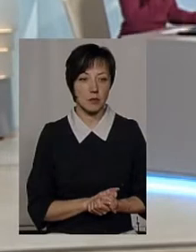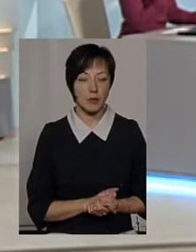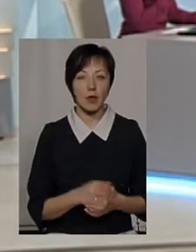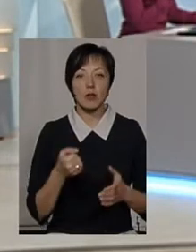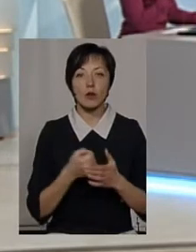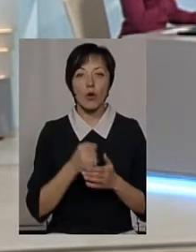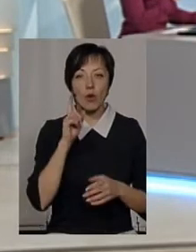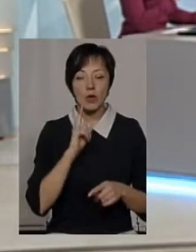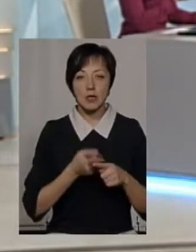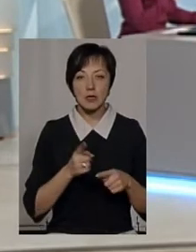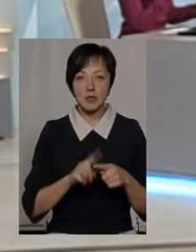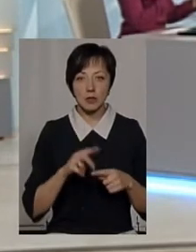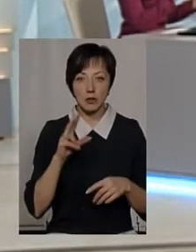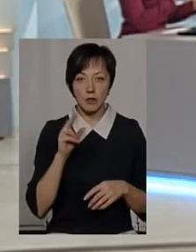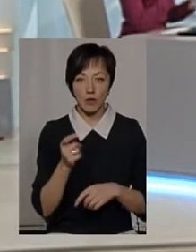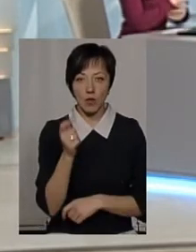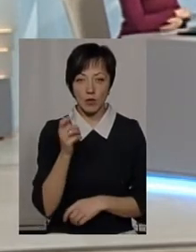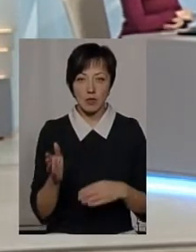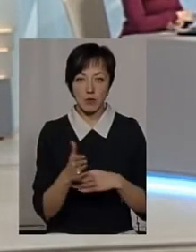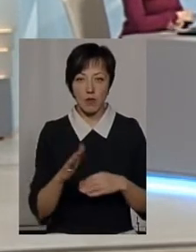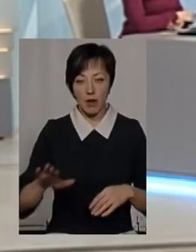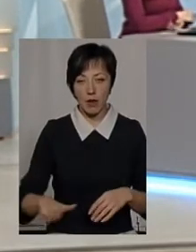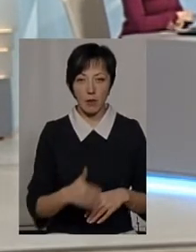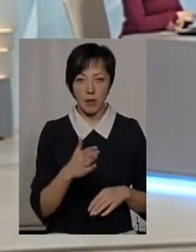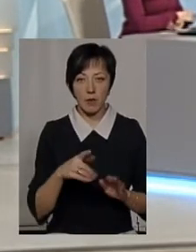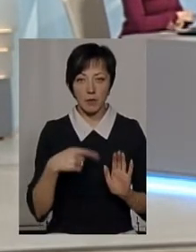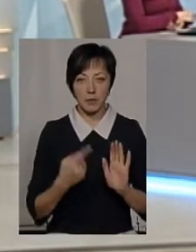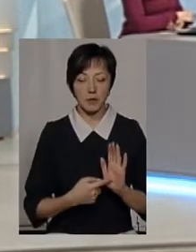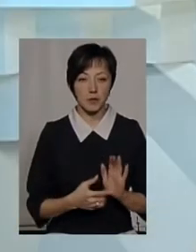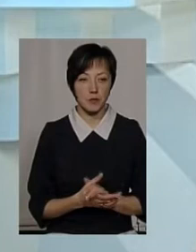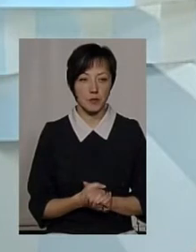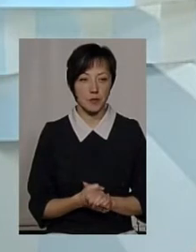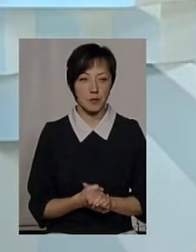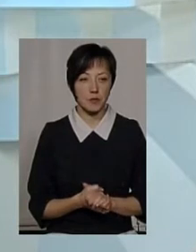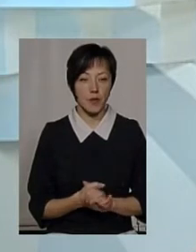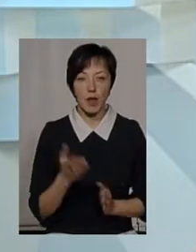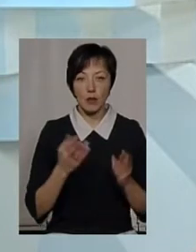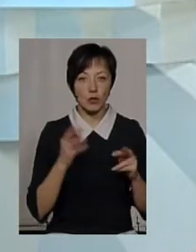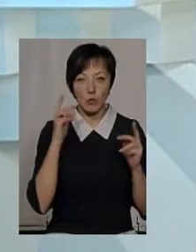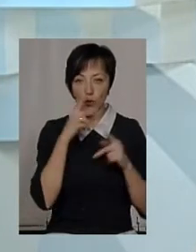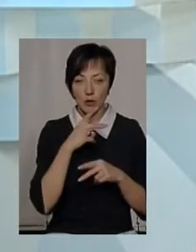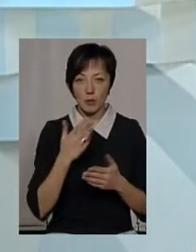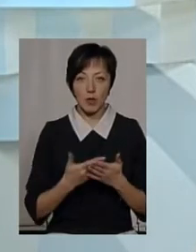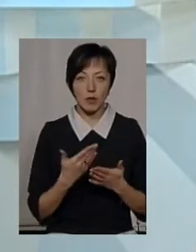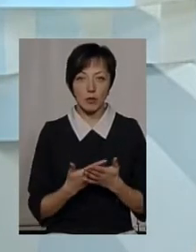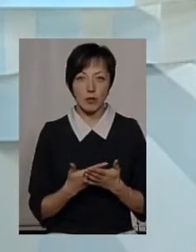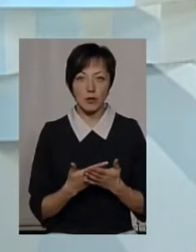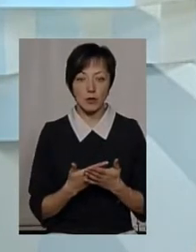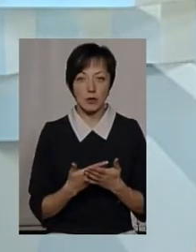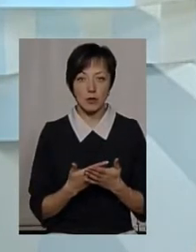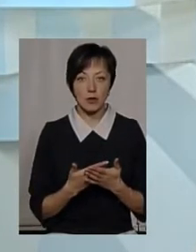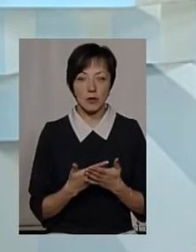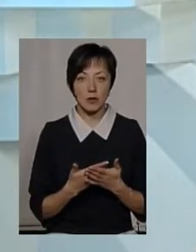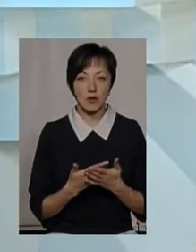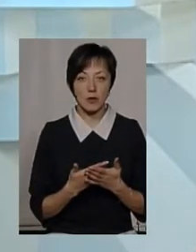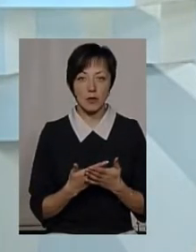доколи оця заборона діє виловлювати в зимувальних ямах? Якщо не помиляюся, якщо не помиляюся,